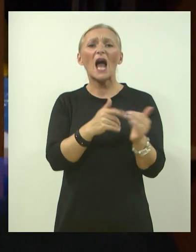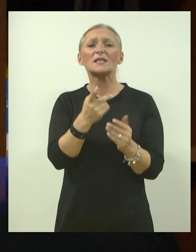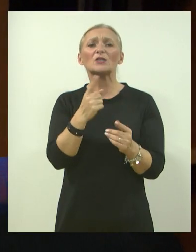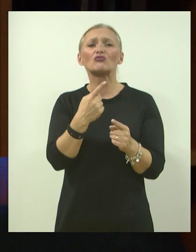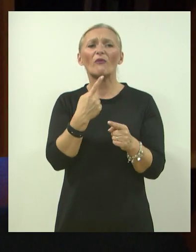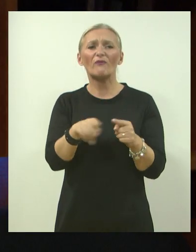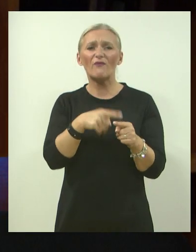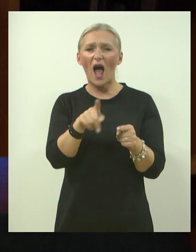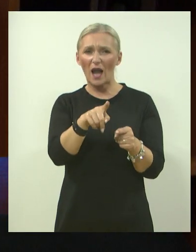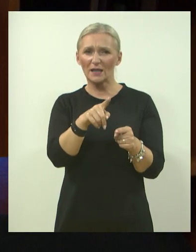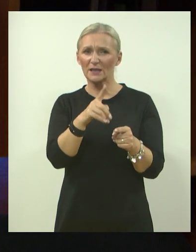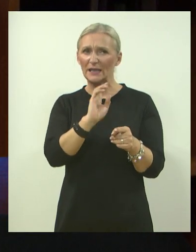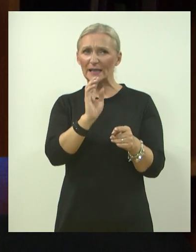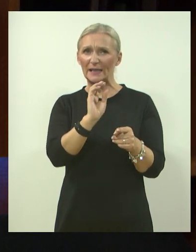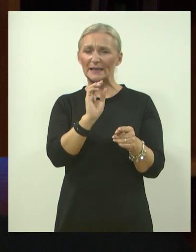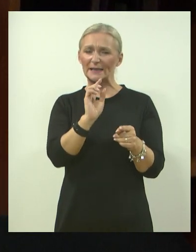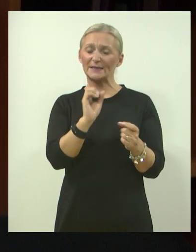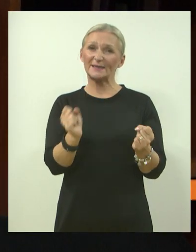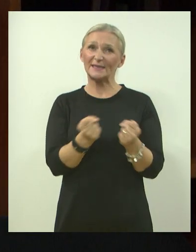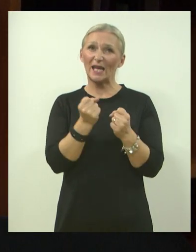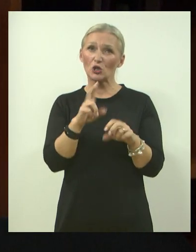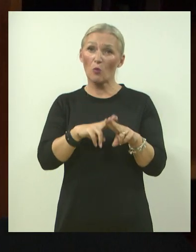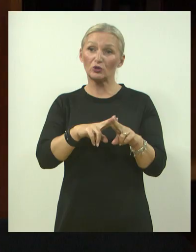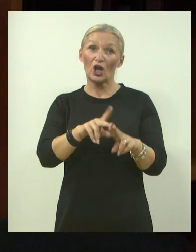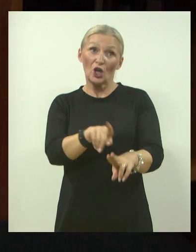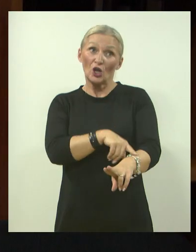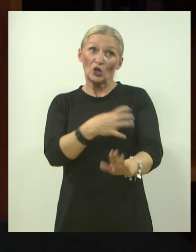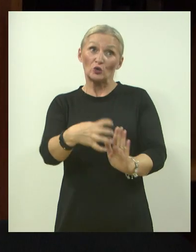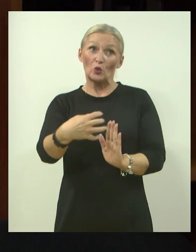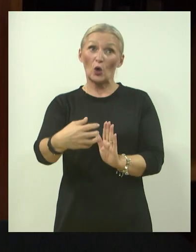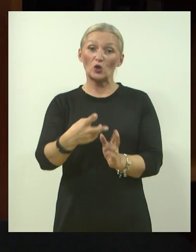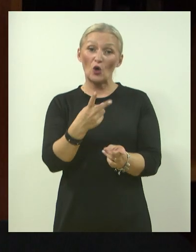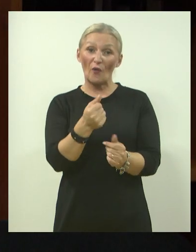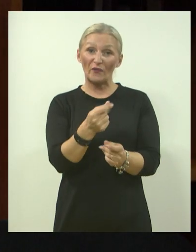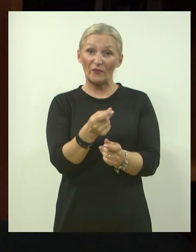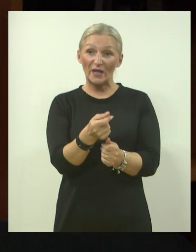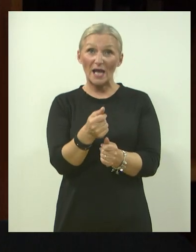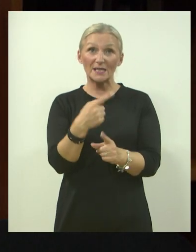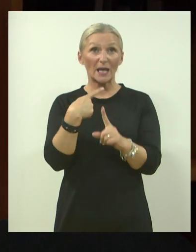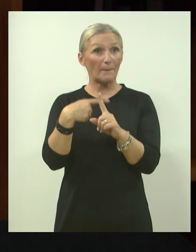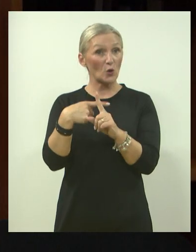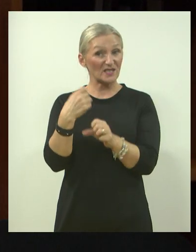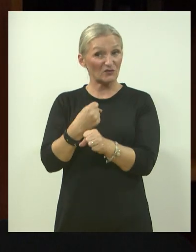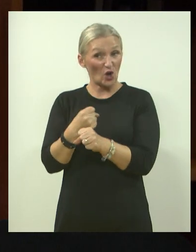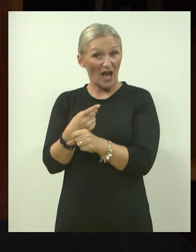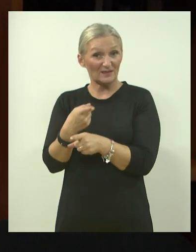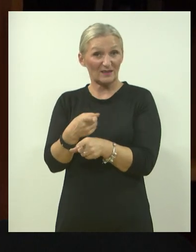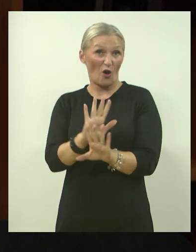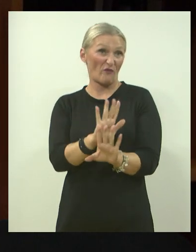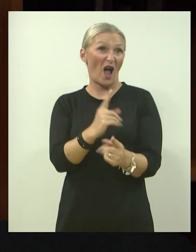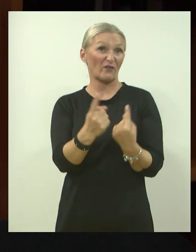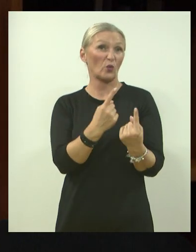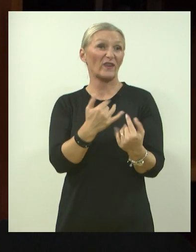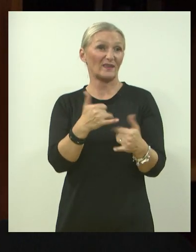je dosta teško, će nam biti dugoročno financijski pozitivno poslovati pod ovim uvjetima.